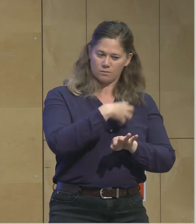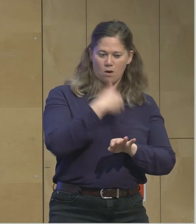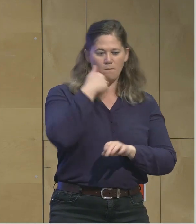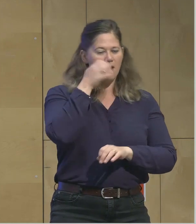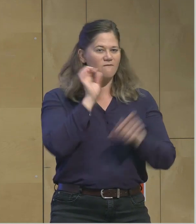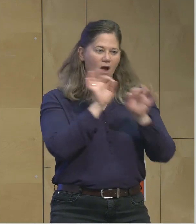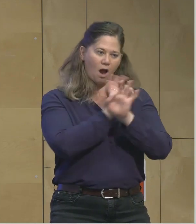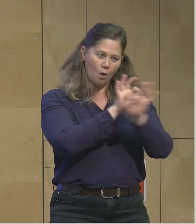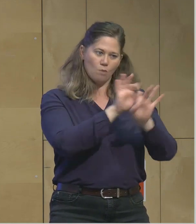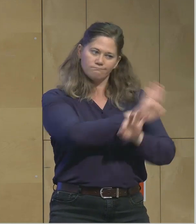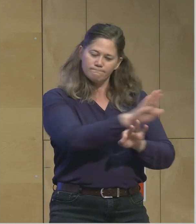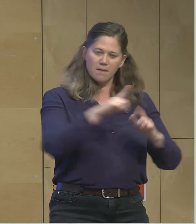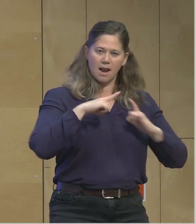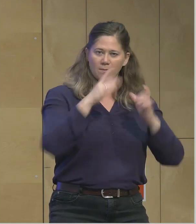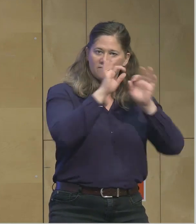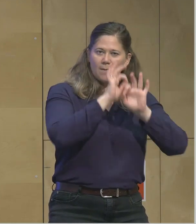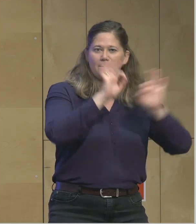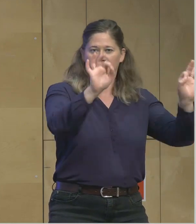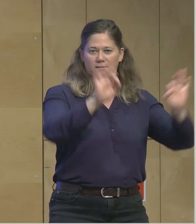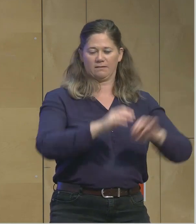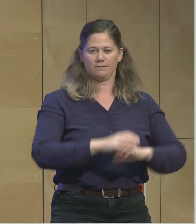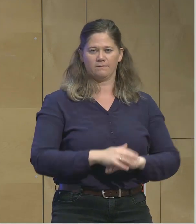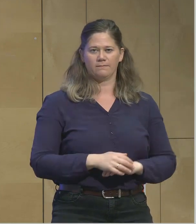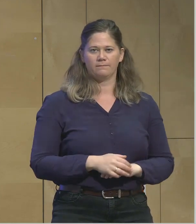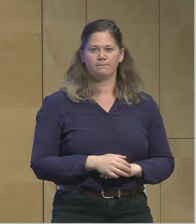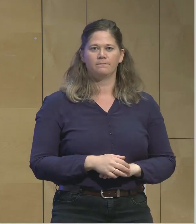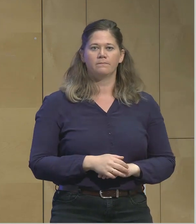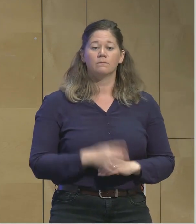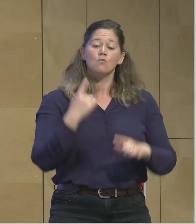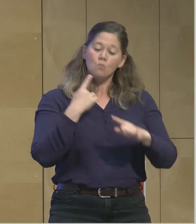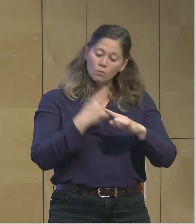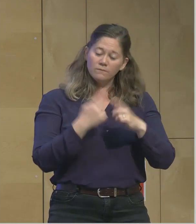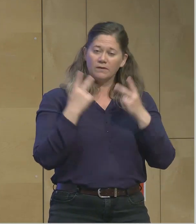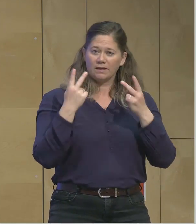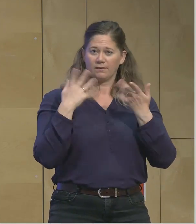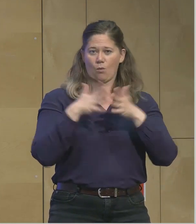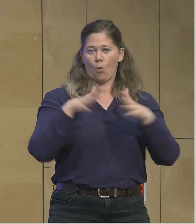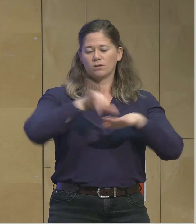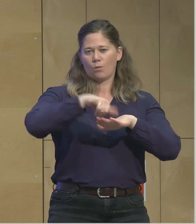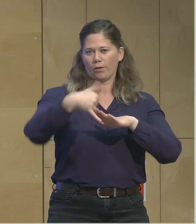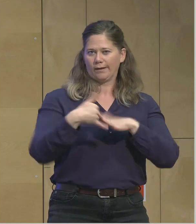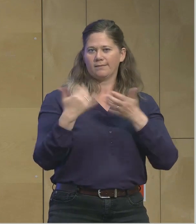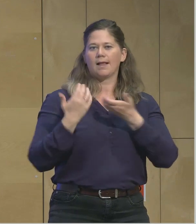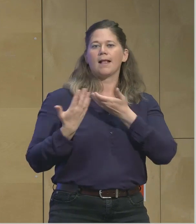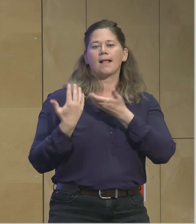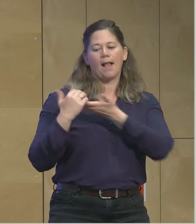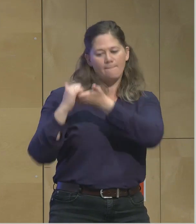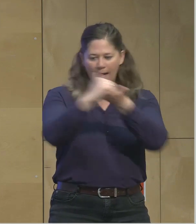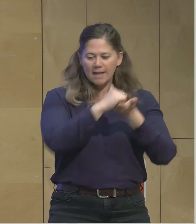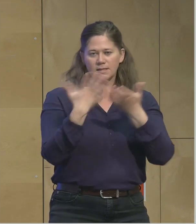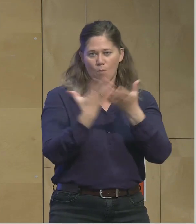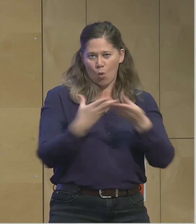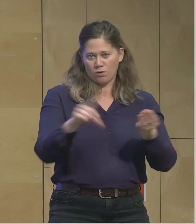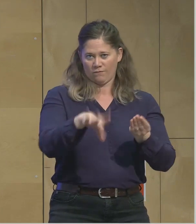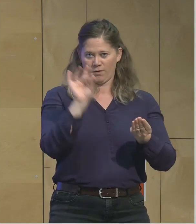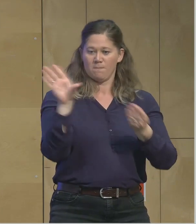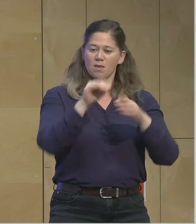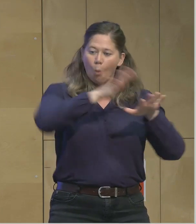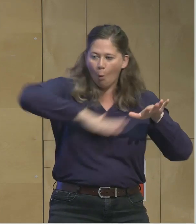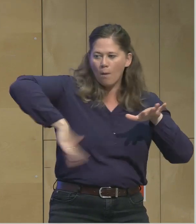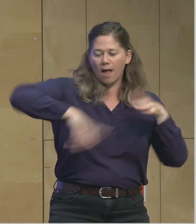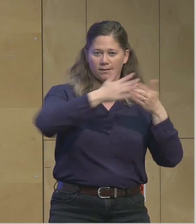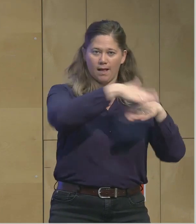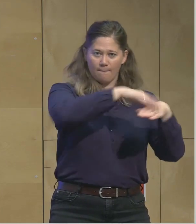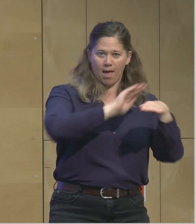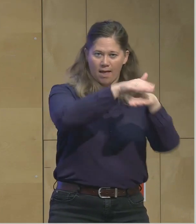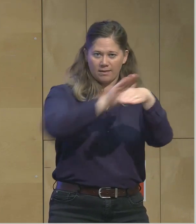und für große Projekte gemeinsame Lösungen mit den Umlandgemeinden, mit dem Land und dem Bund finden.